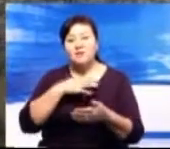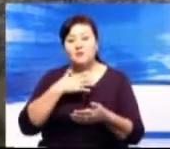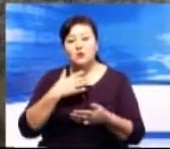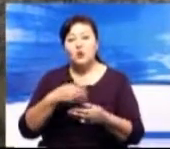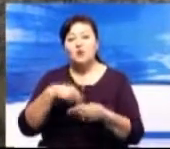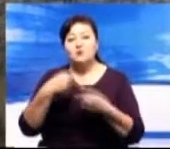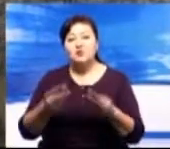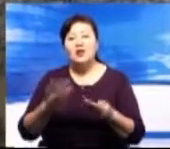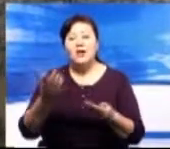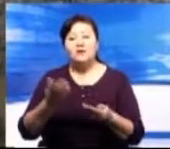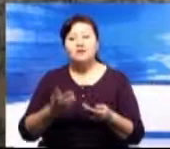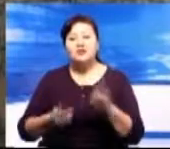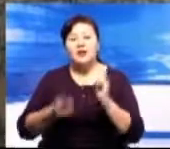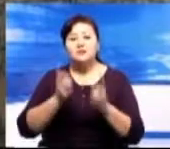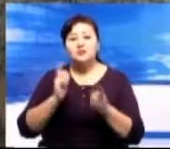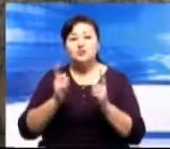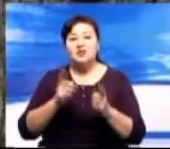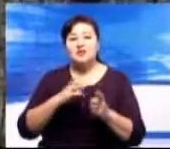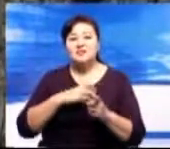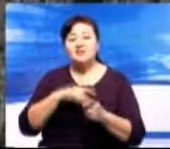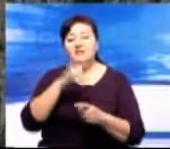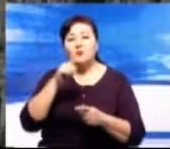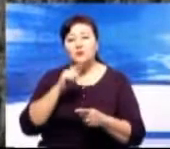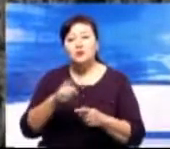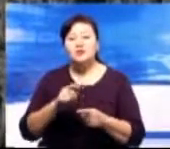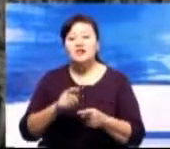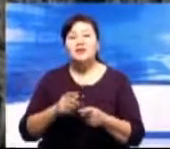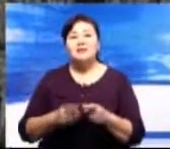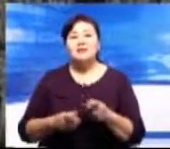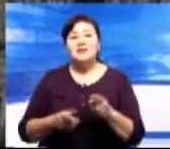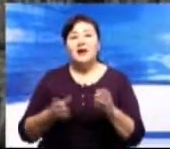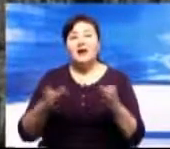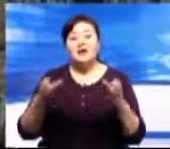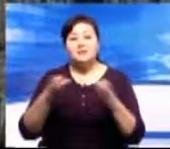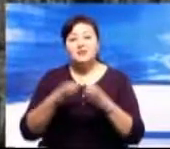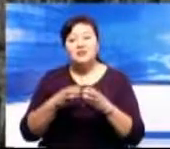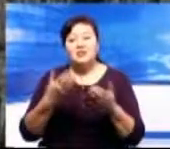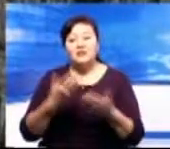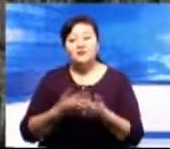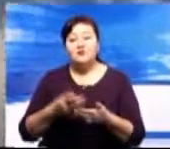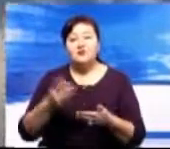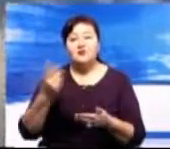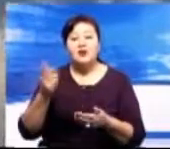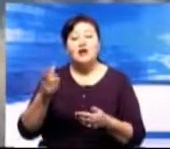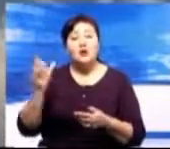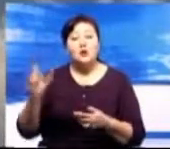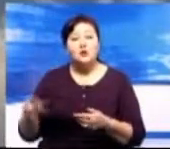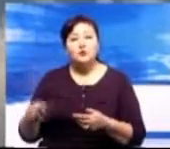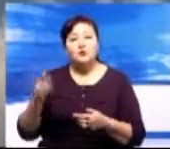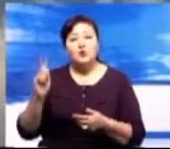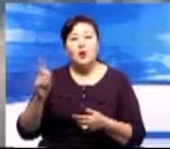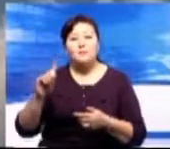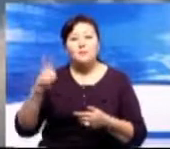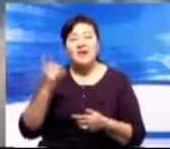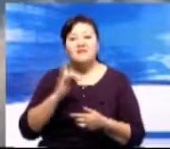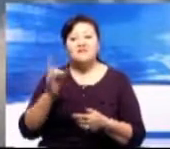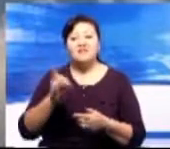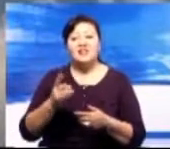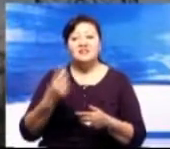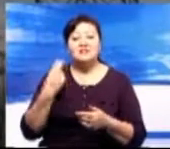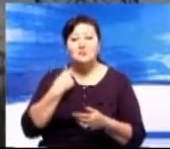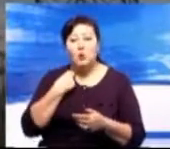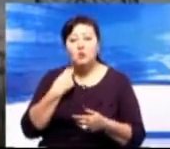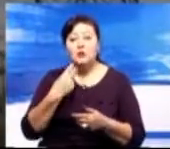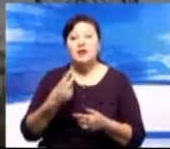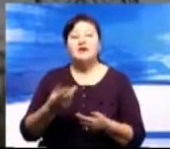общественном совете Семея. Энергокомпания получала деньги с абонентов, которые впервые отключались за долги. Областной департамент